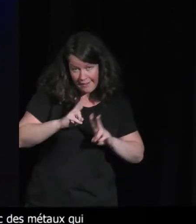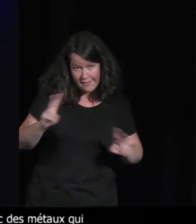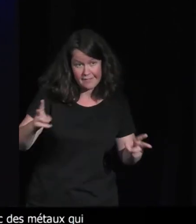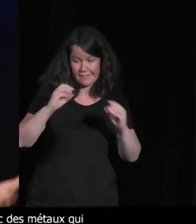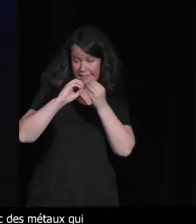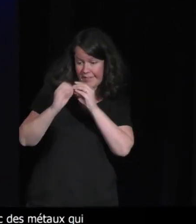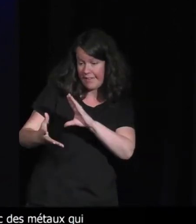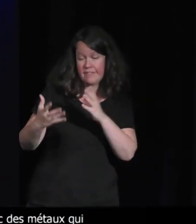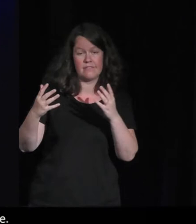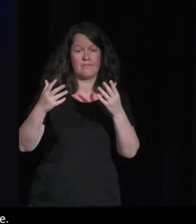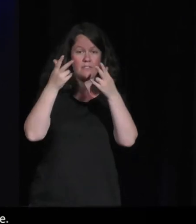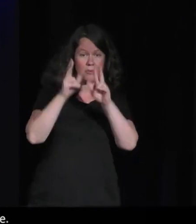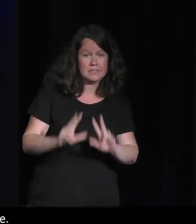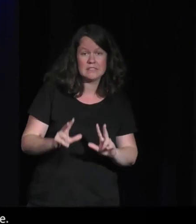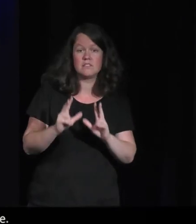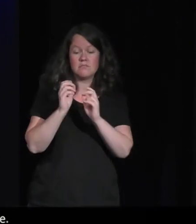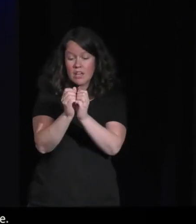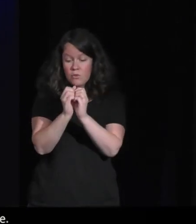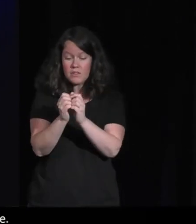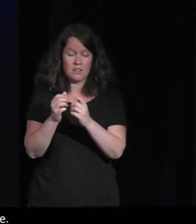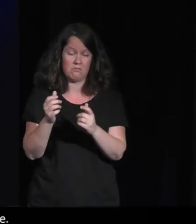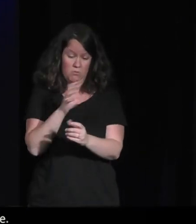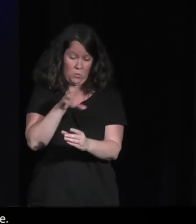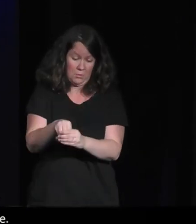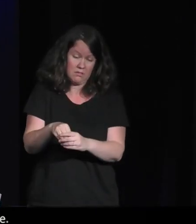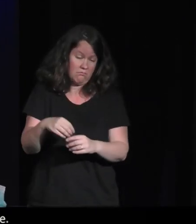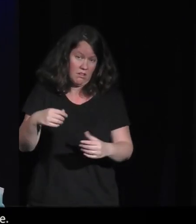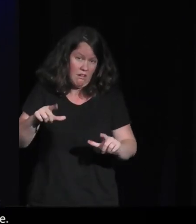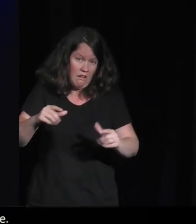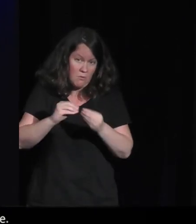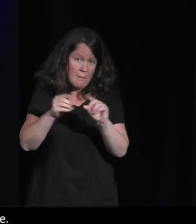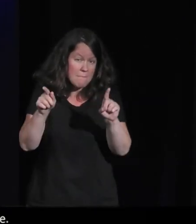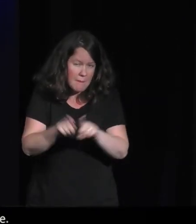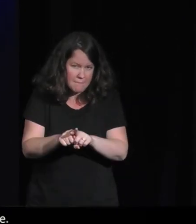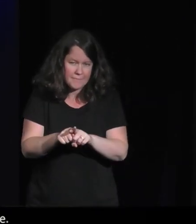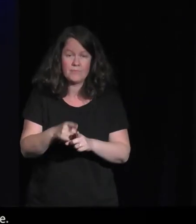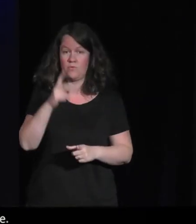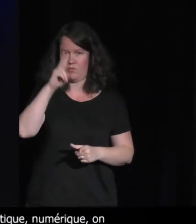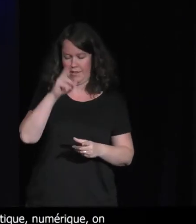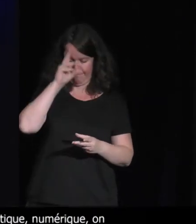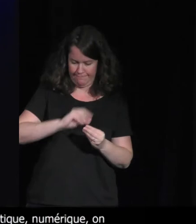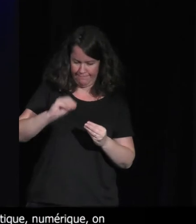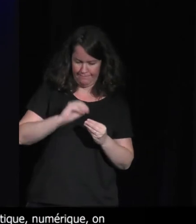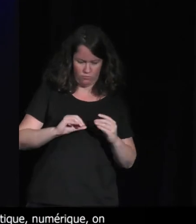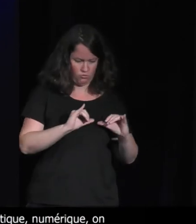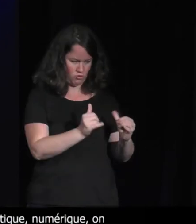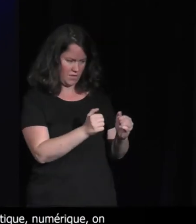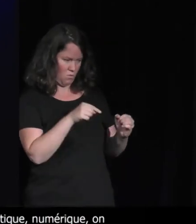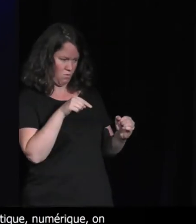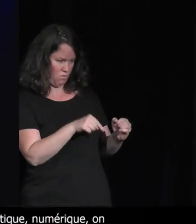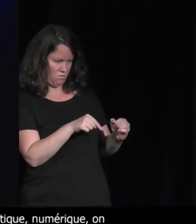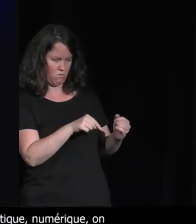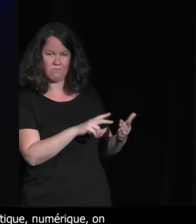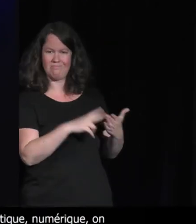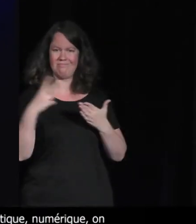informatique, numérique, avec des semi-conducteurs, on aurait les mêmes problématiques. Donc moi, ce que je me suis demandé aussi, c'est, par rapport à cette question d'empreinte